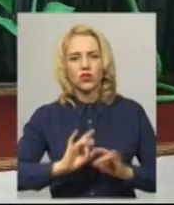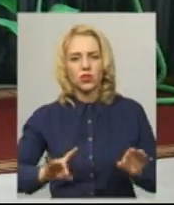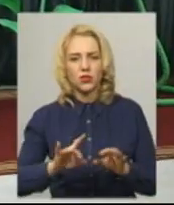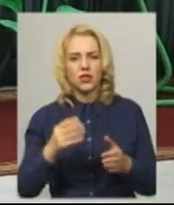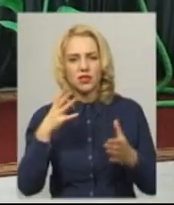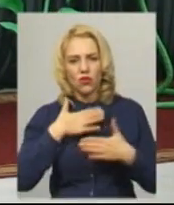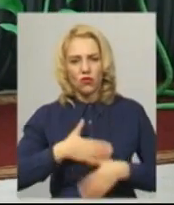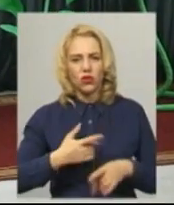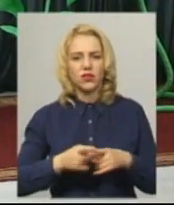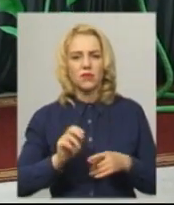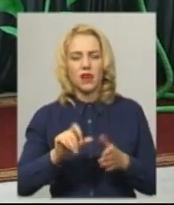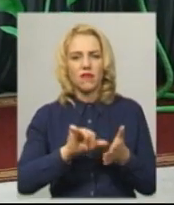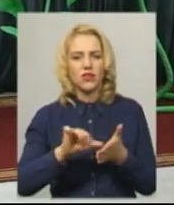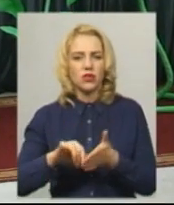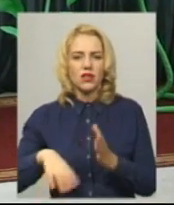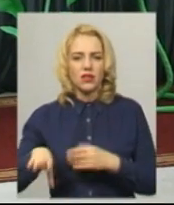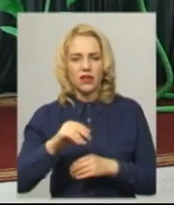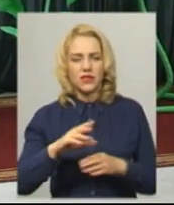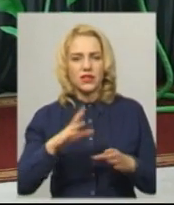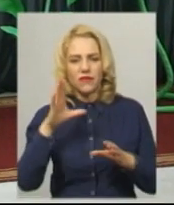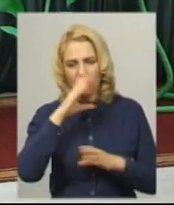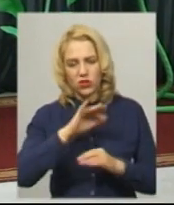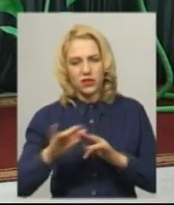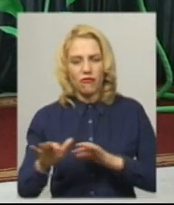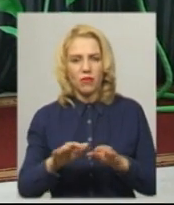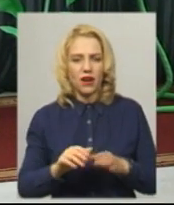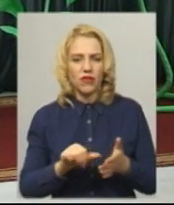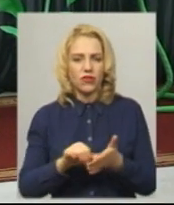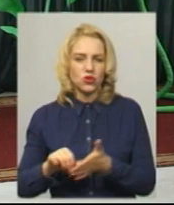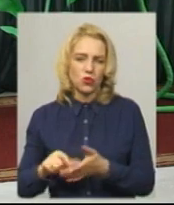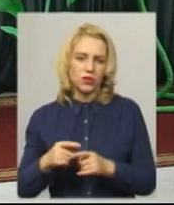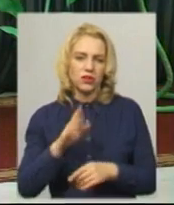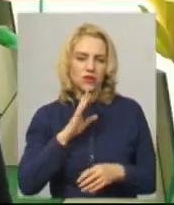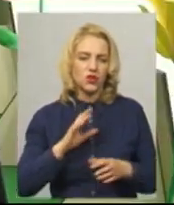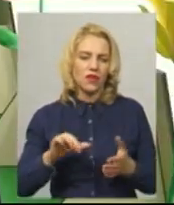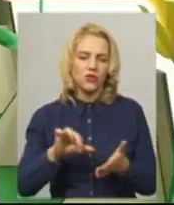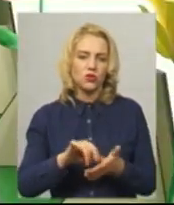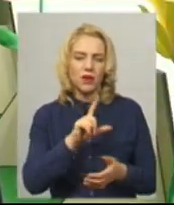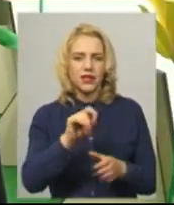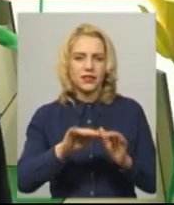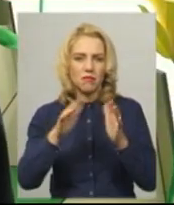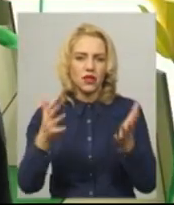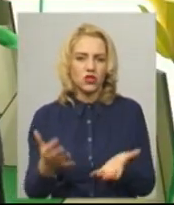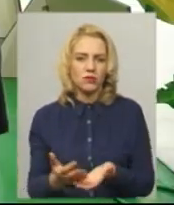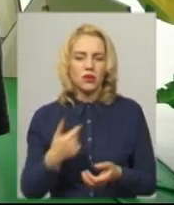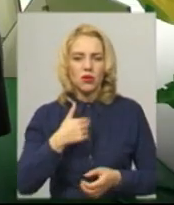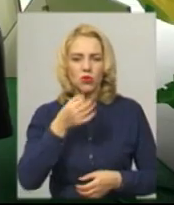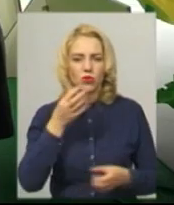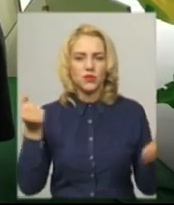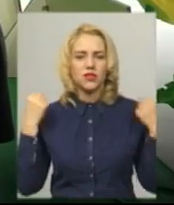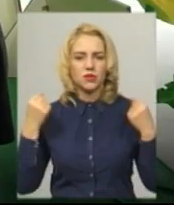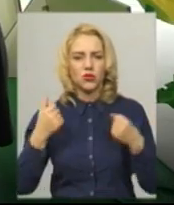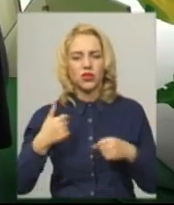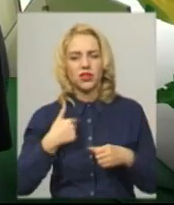задоволена тим, як виступила, але не всі вправи вдалося виконати. Виступала Христина з м'ячем. Мені дуже подобається спорт. Я